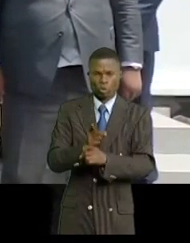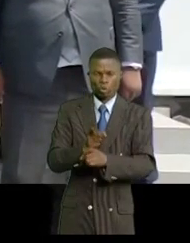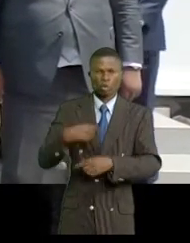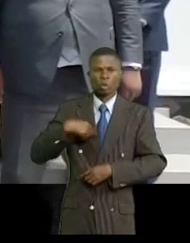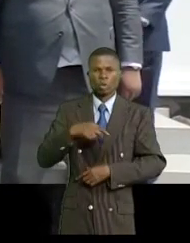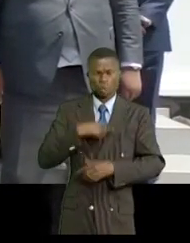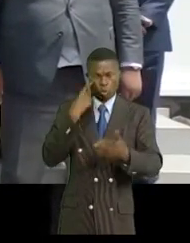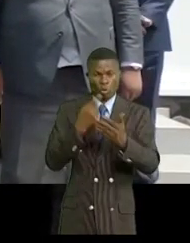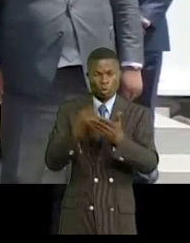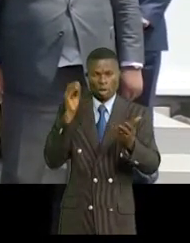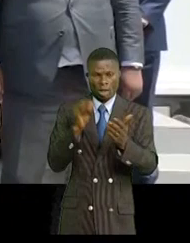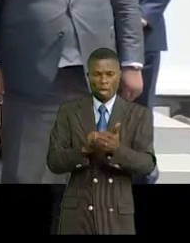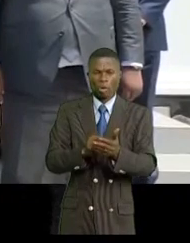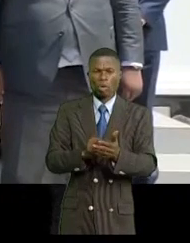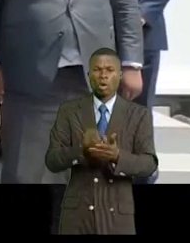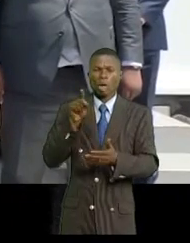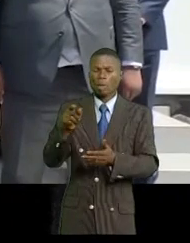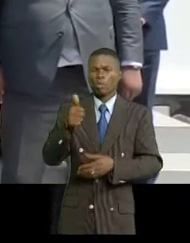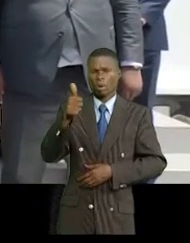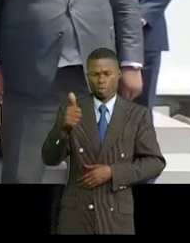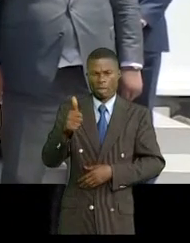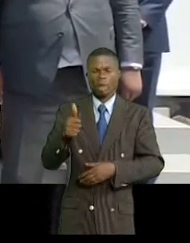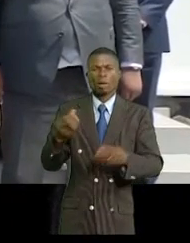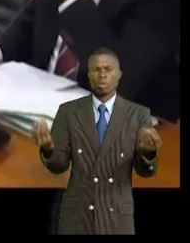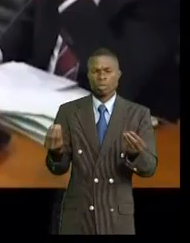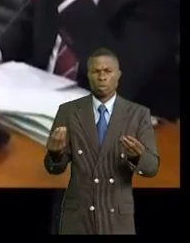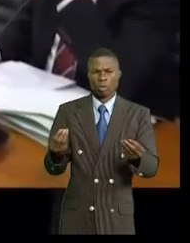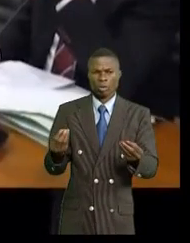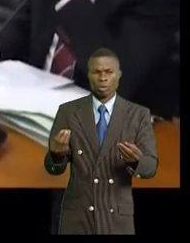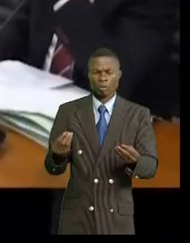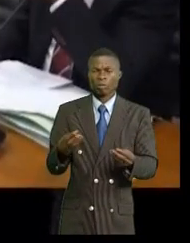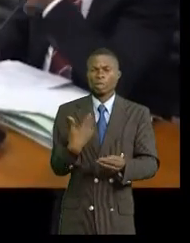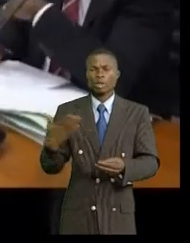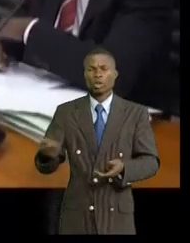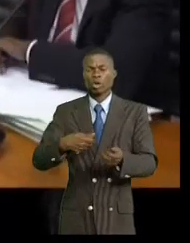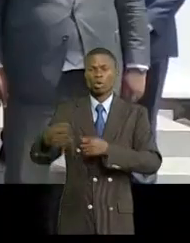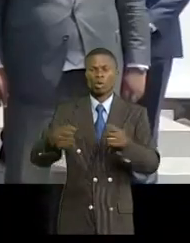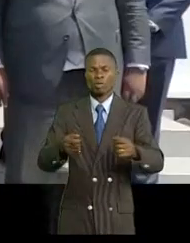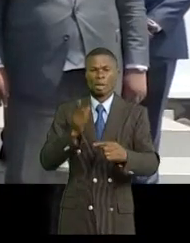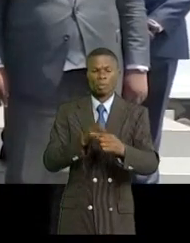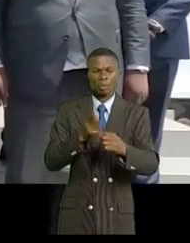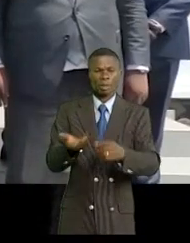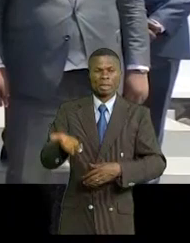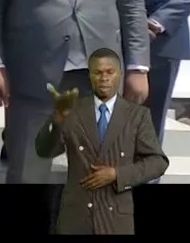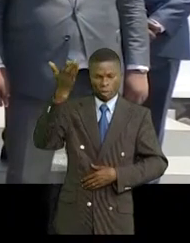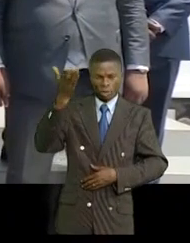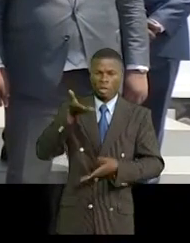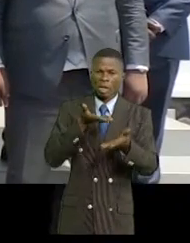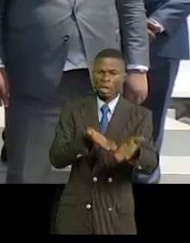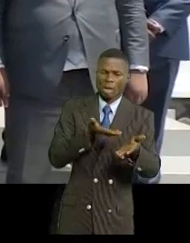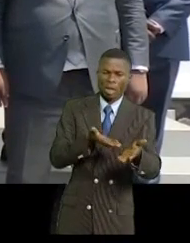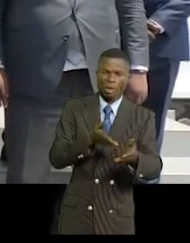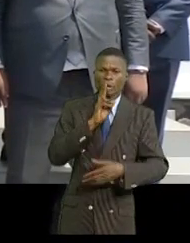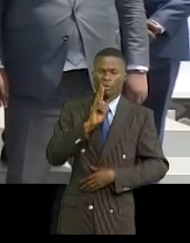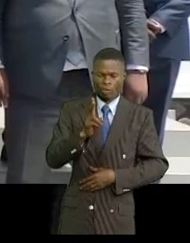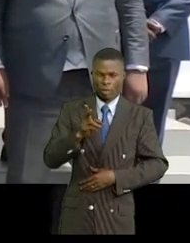avons constaté quelque chose qui est positif. Par contre, c'est la hausse du cours des métaux qui va permettre probablement